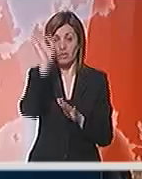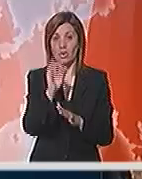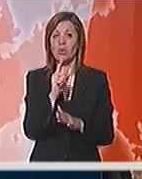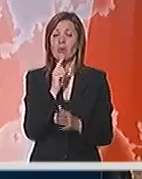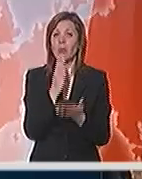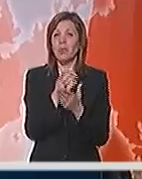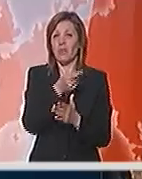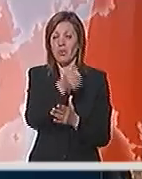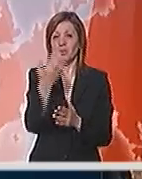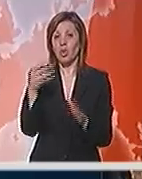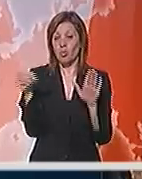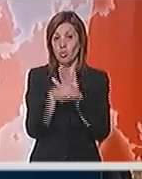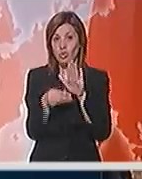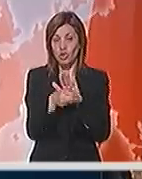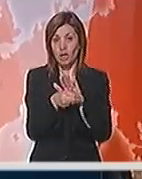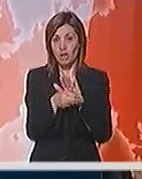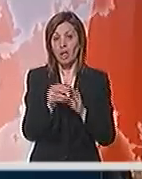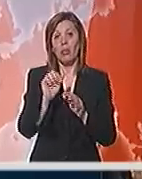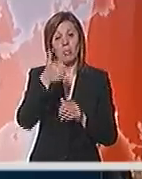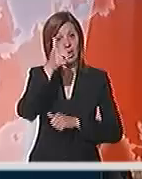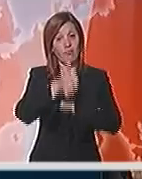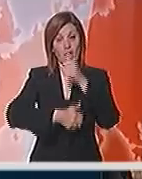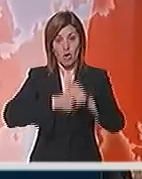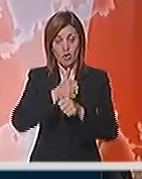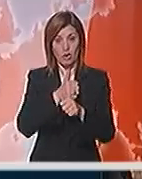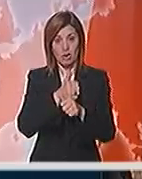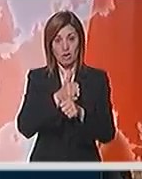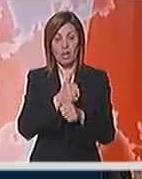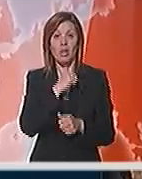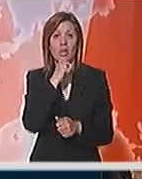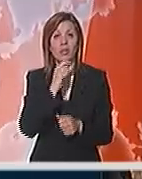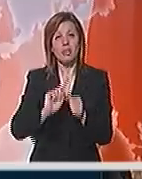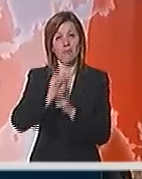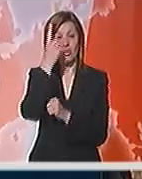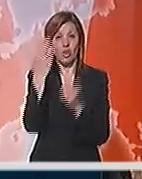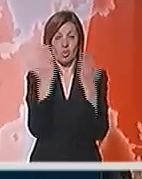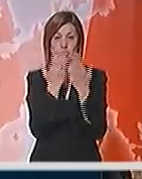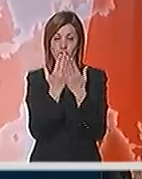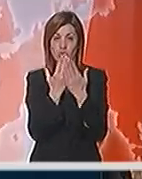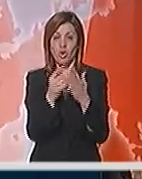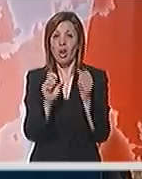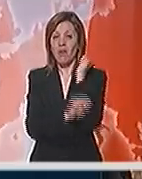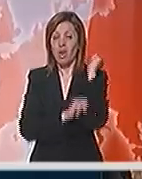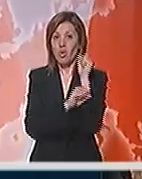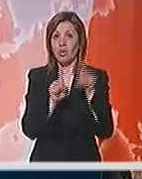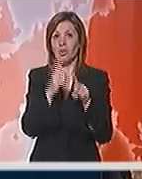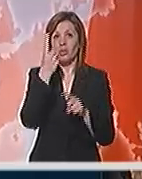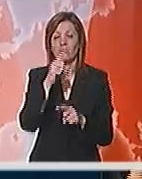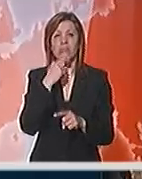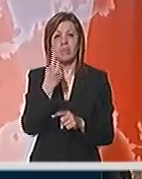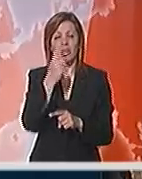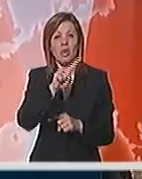finansiran iz budžeta studenta prve godine i za visoke škole strukovnih studija taj broj je veći za 1